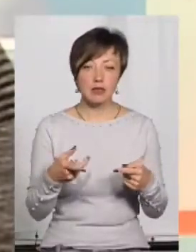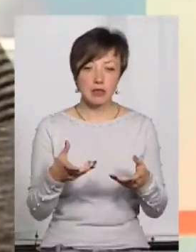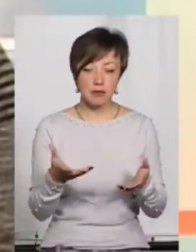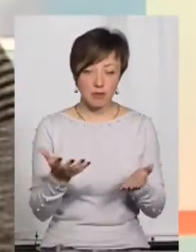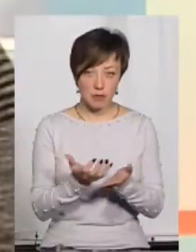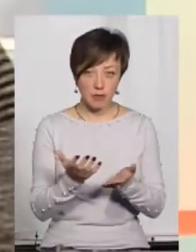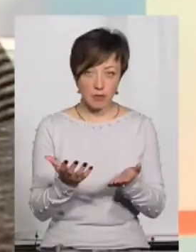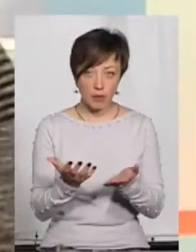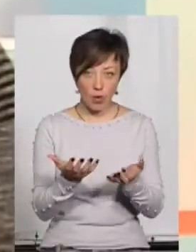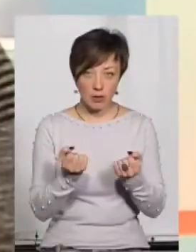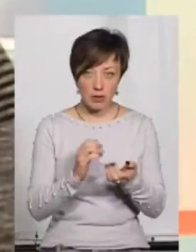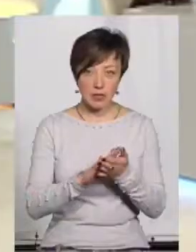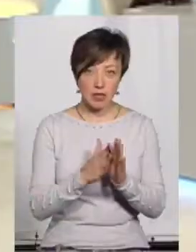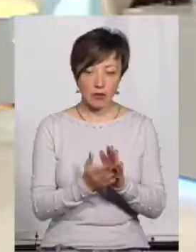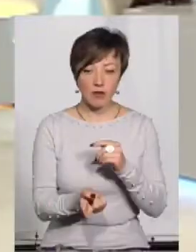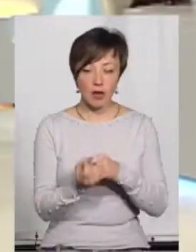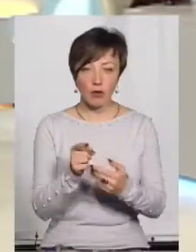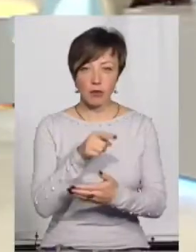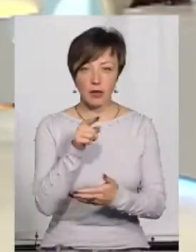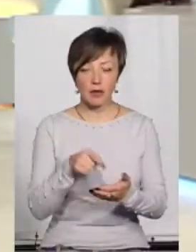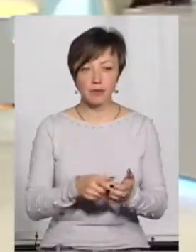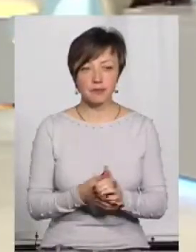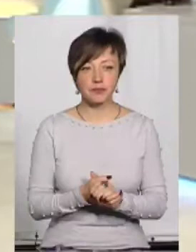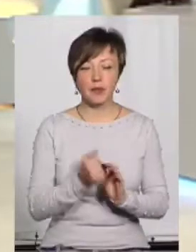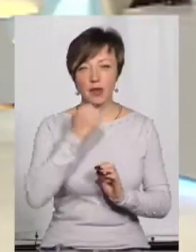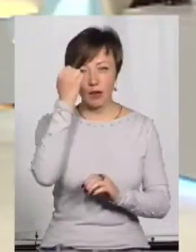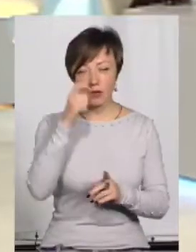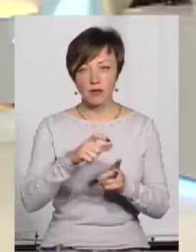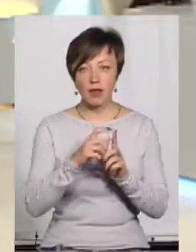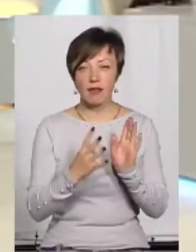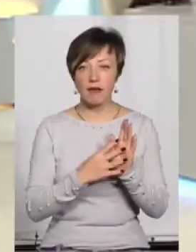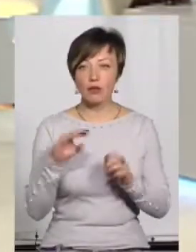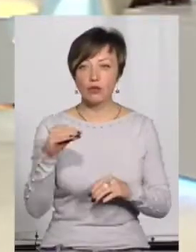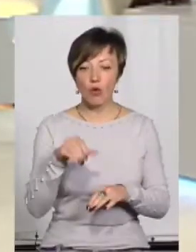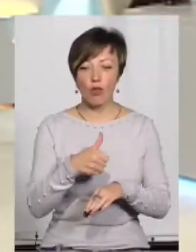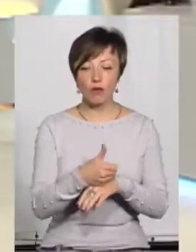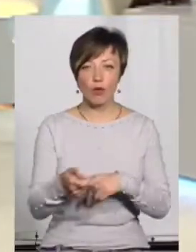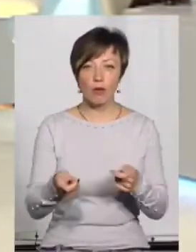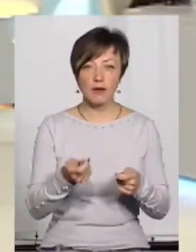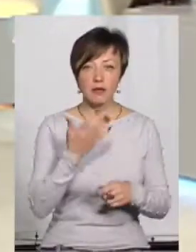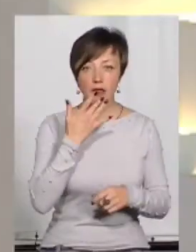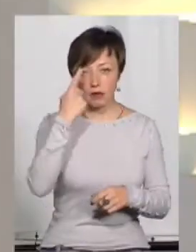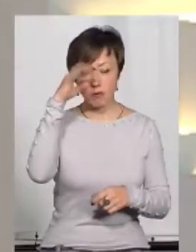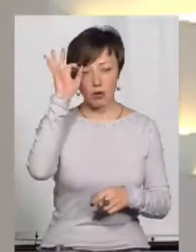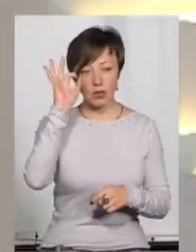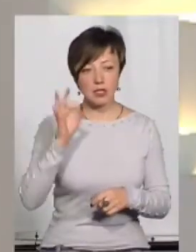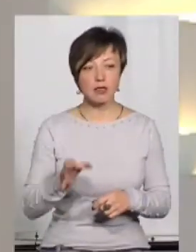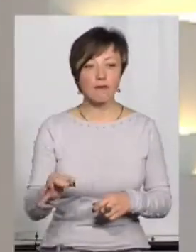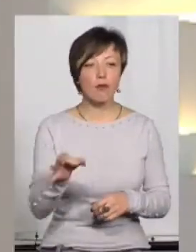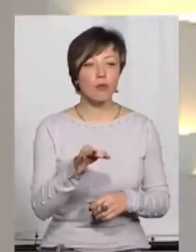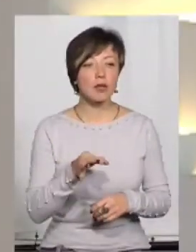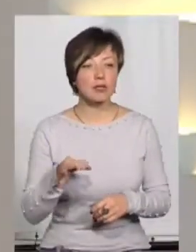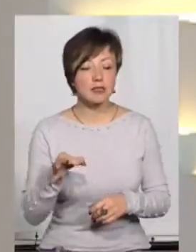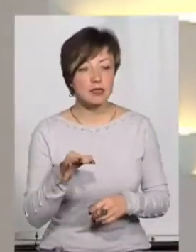статусу виникають певні питання. Дякую за відповідь. 9 жовтня в Головному управлінні Нацполіції у